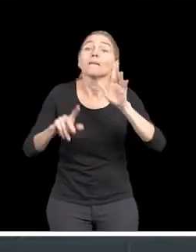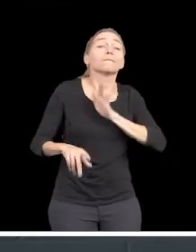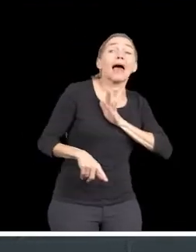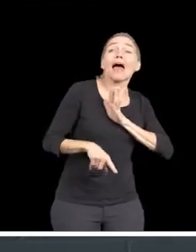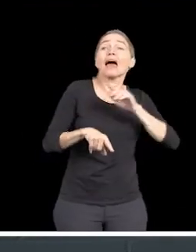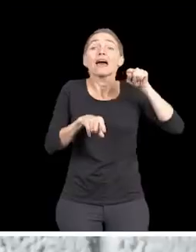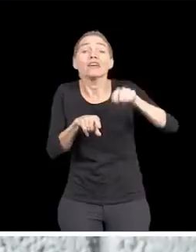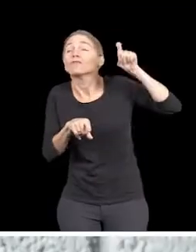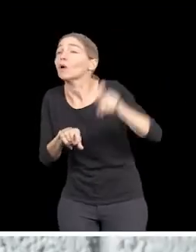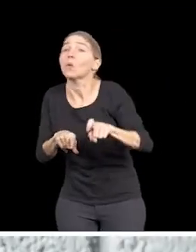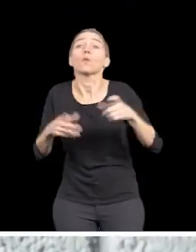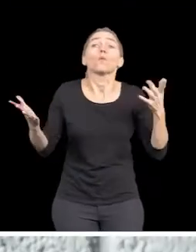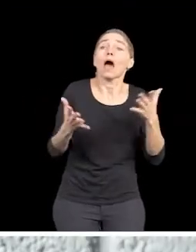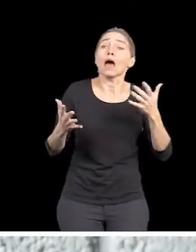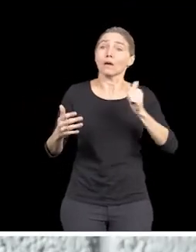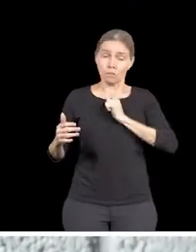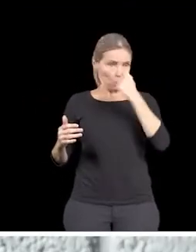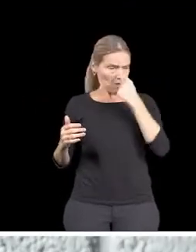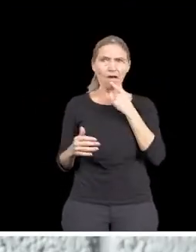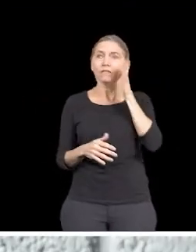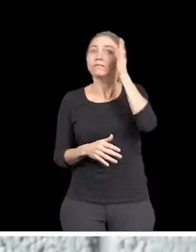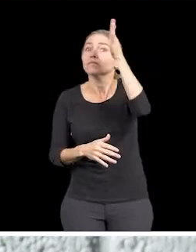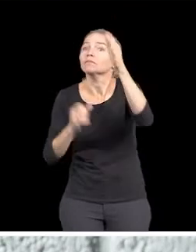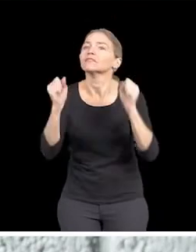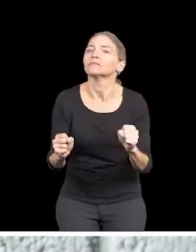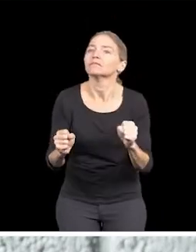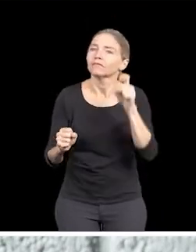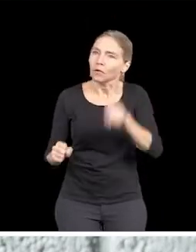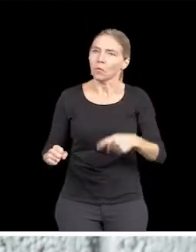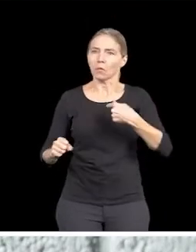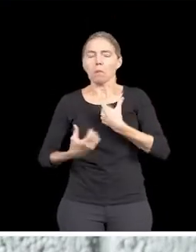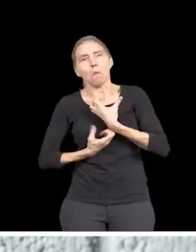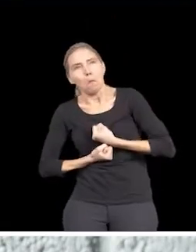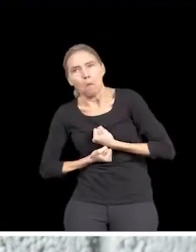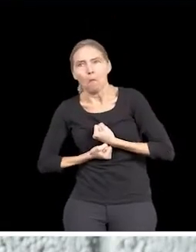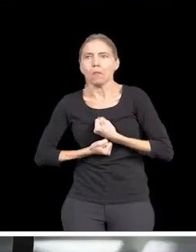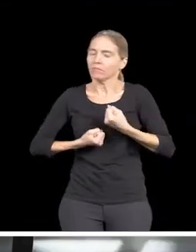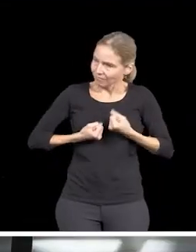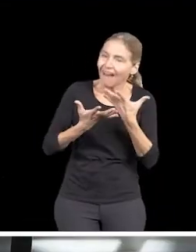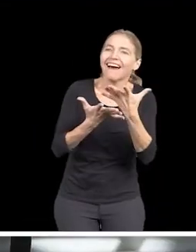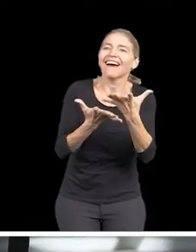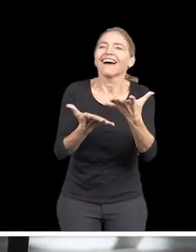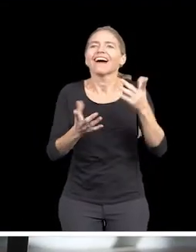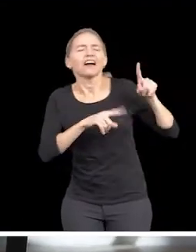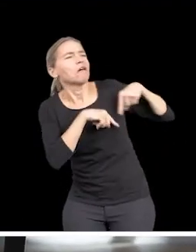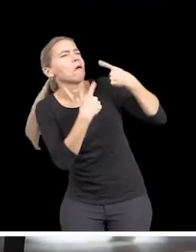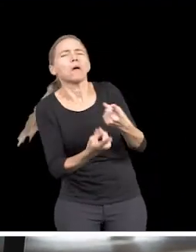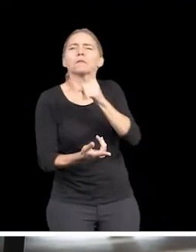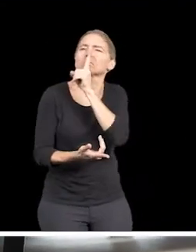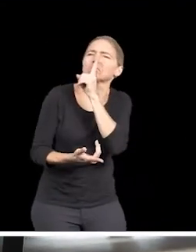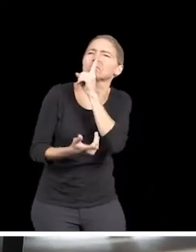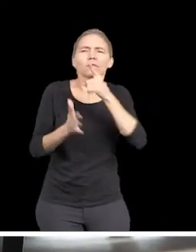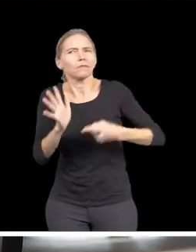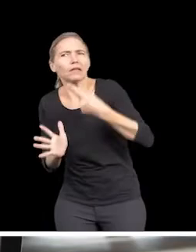en ton avenir. Fais jaillir la voix en toi, celle que tu as toujours tue. Ou répète ces mots-là, ces